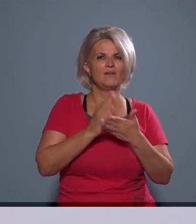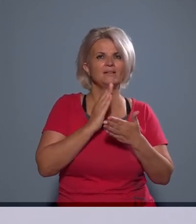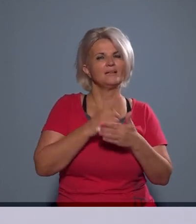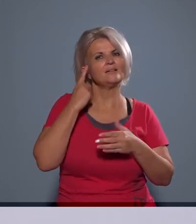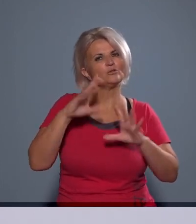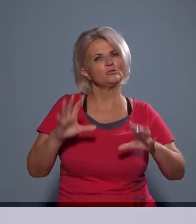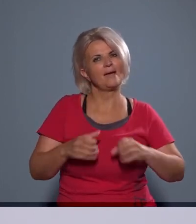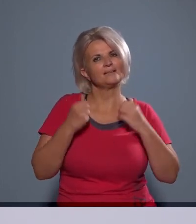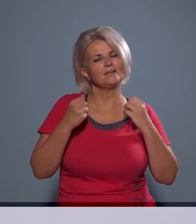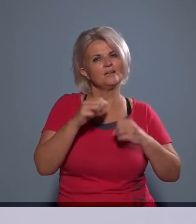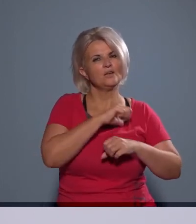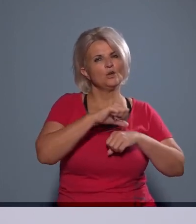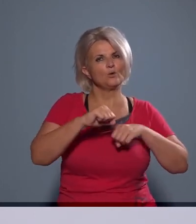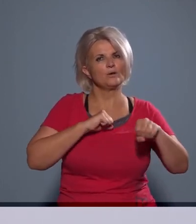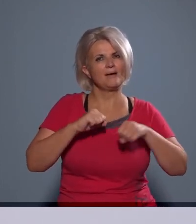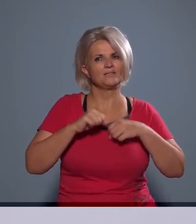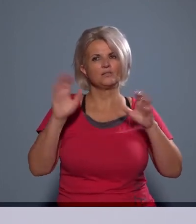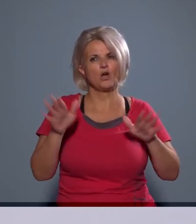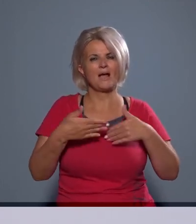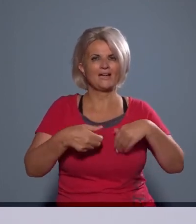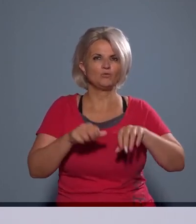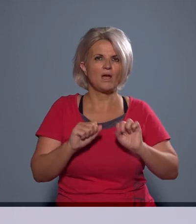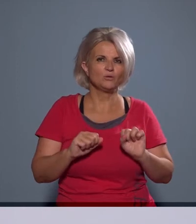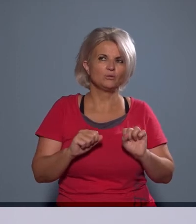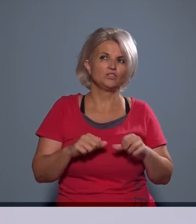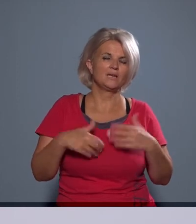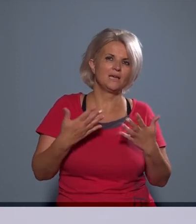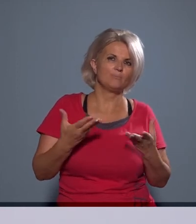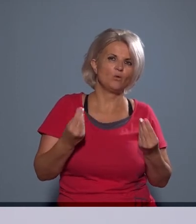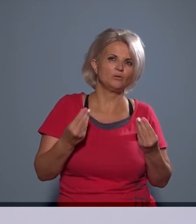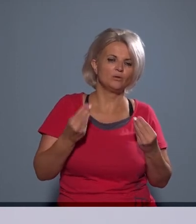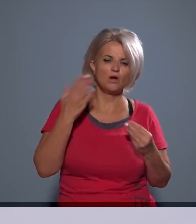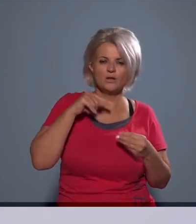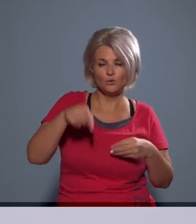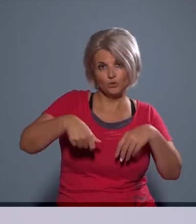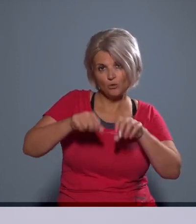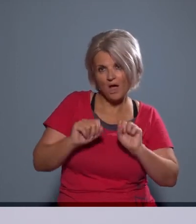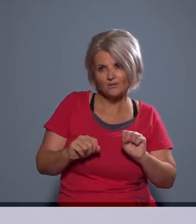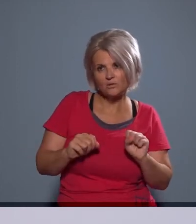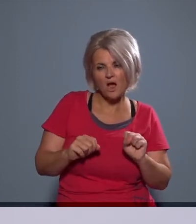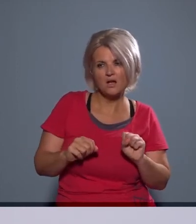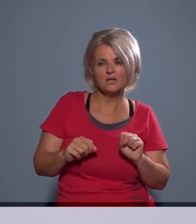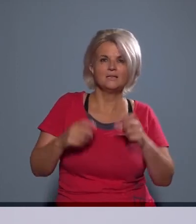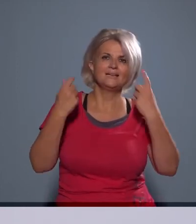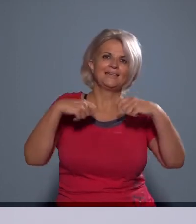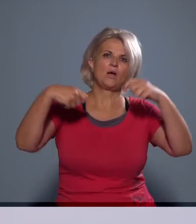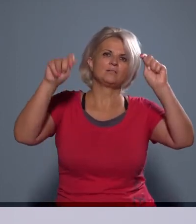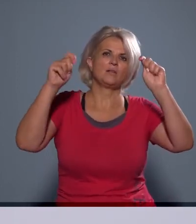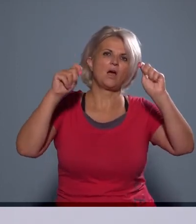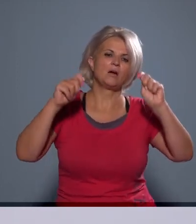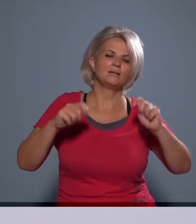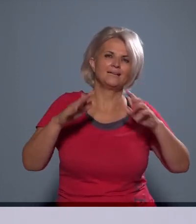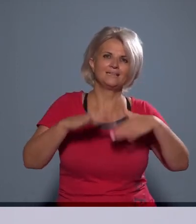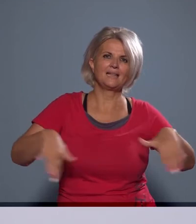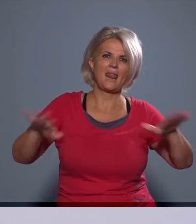És aztán persze az önkormányzatnak akár tulajdonosi módon, tehát ha az ő tulajdona, az ő akár ingatlana, akár mármint hogy